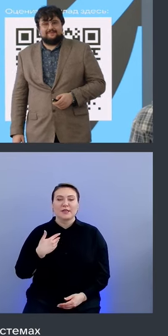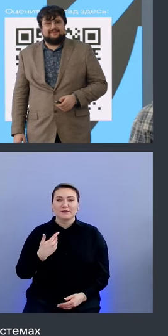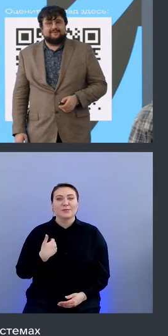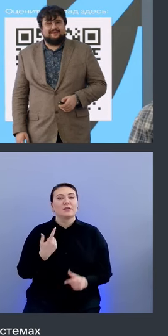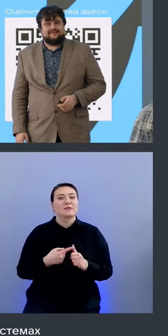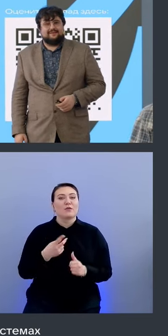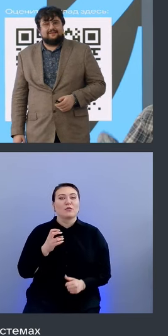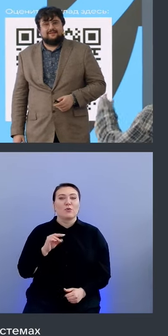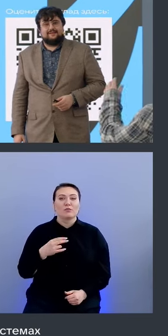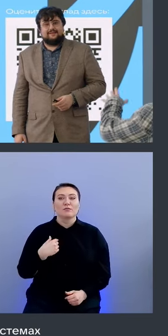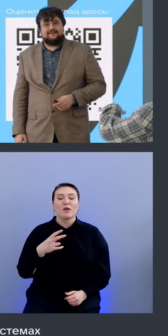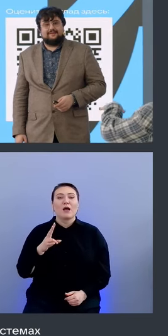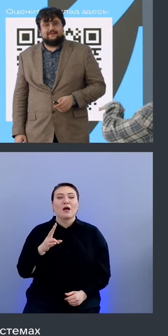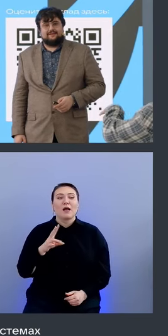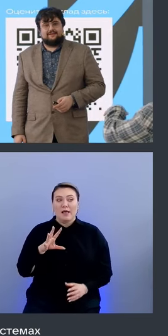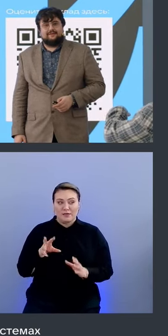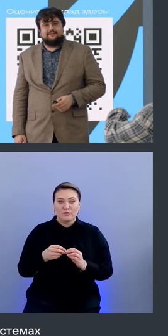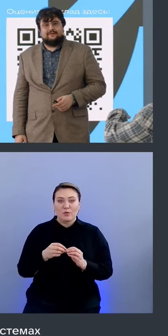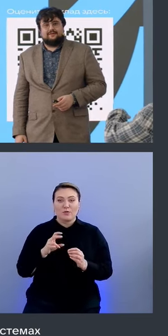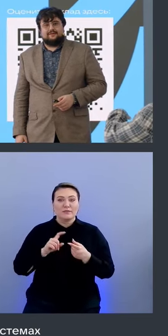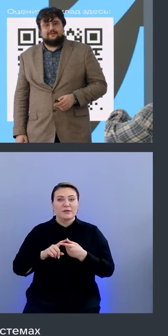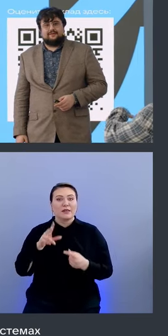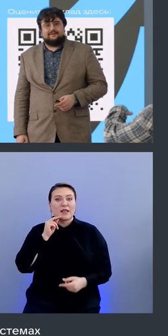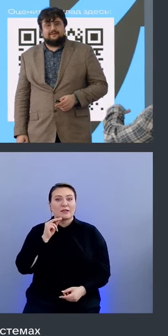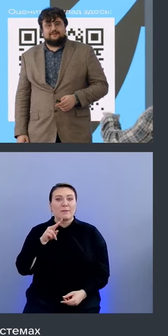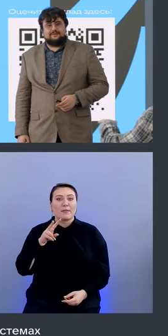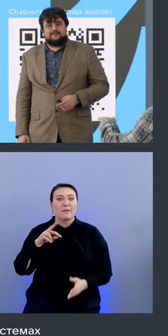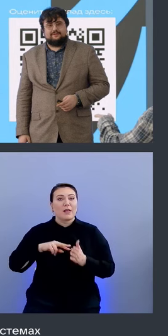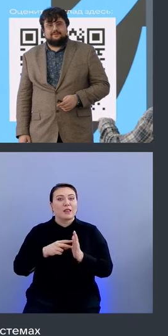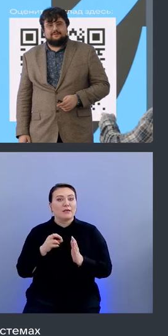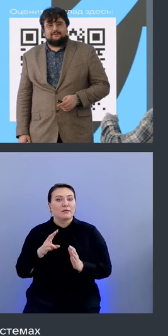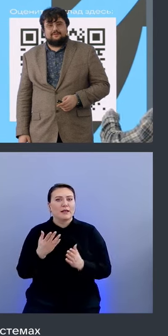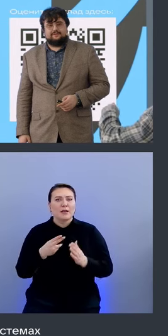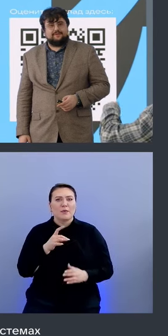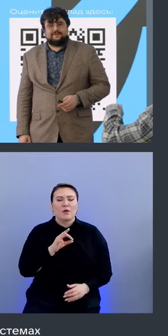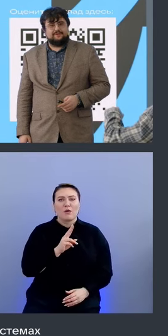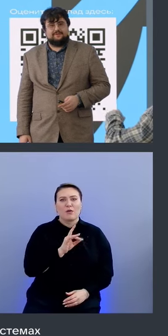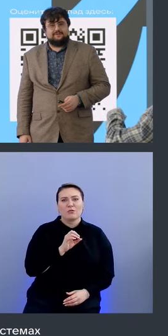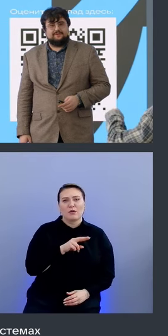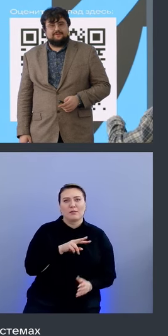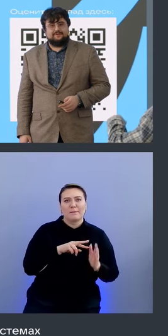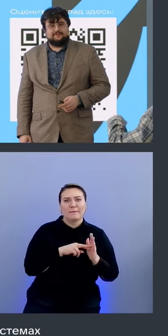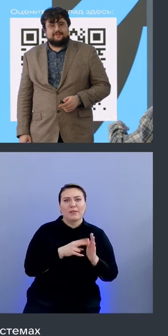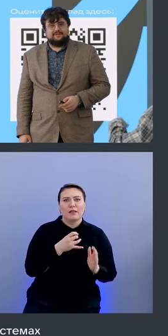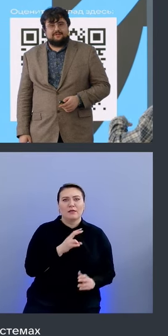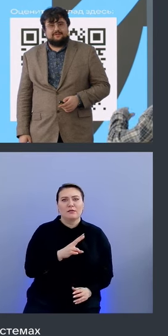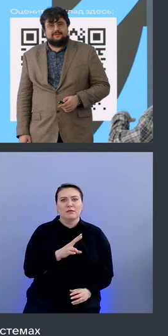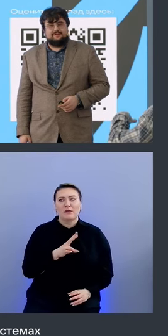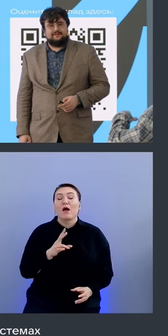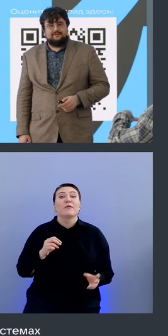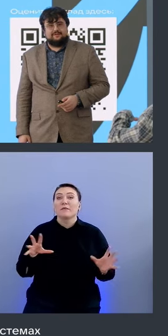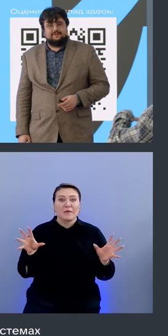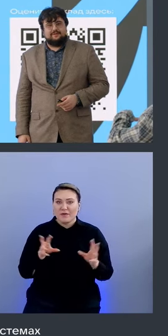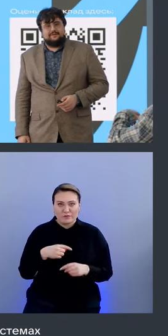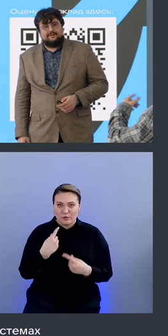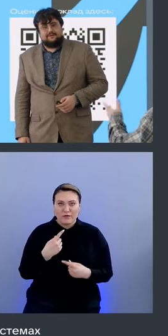зовут вопрос такой это же все про дата плейнда или проконтрол плейн тоже и там про все про все в это же